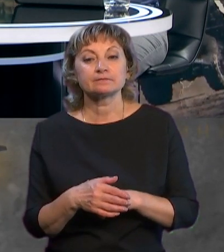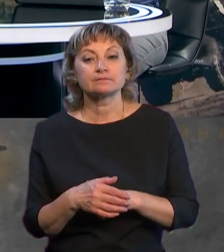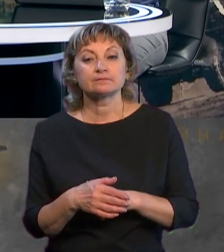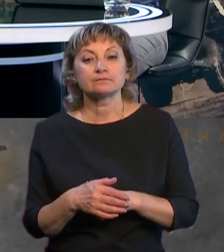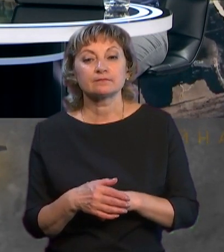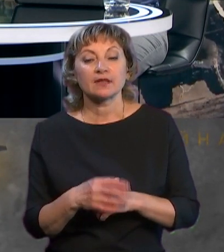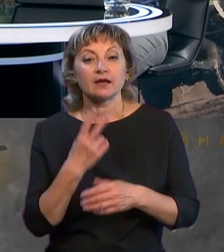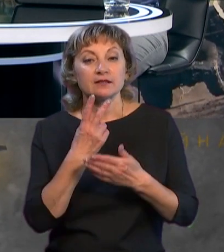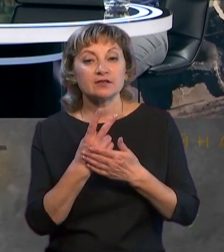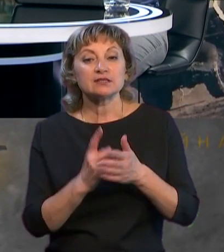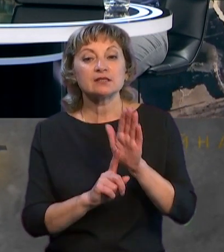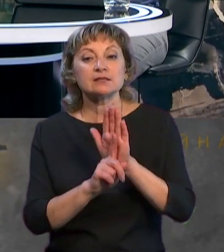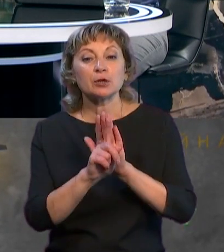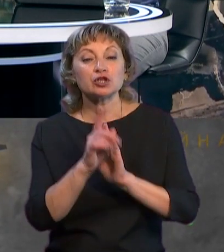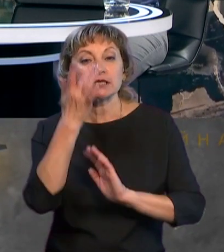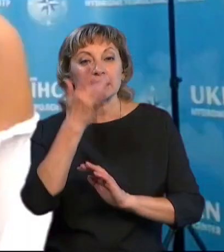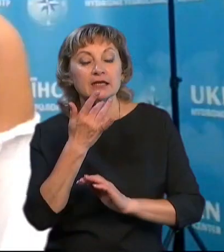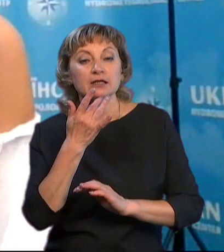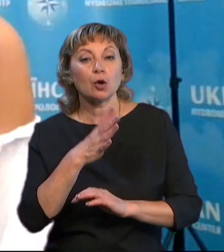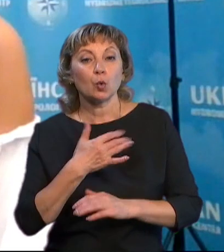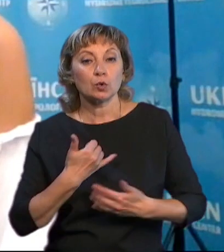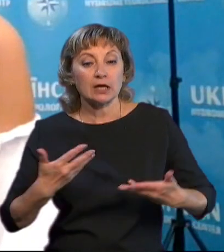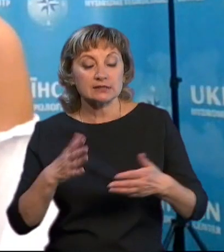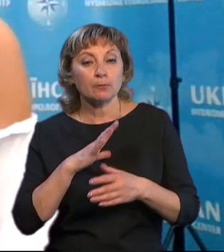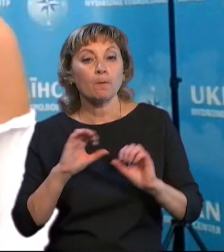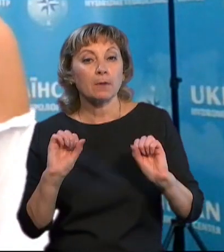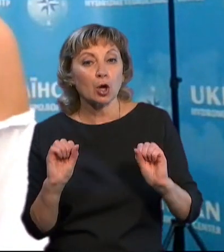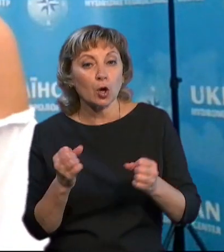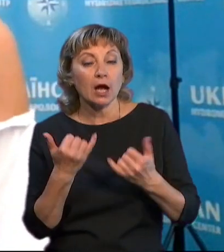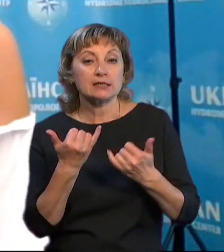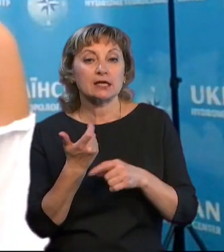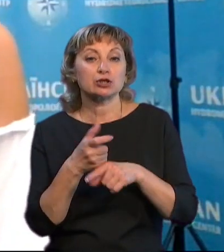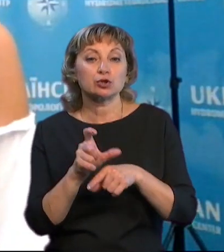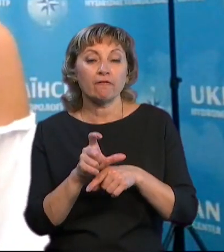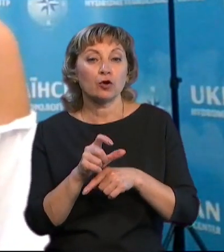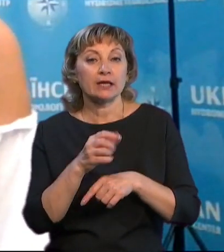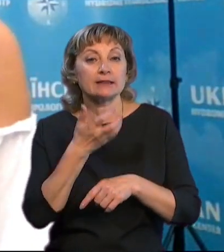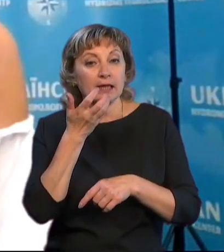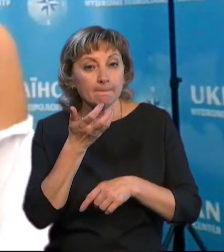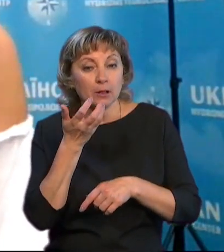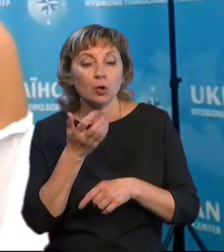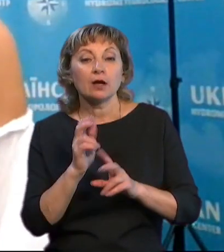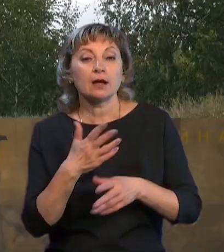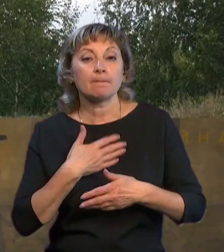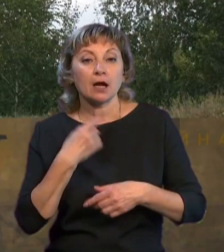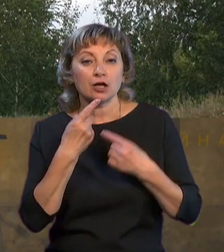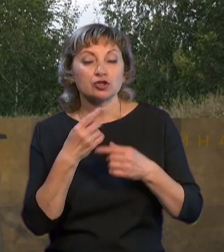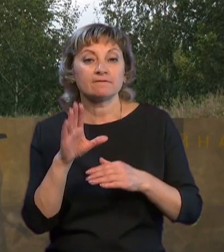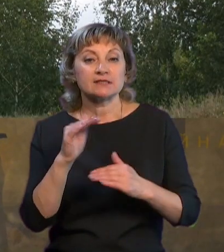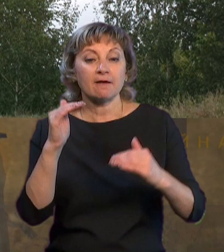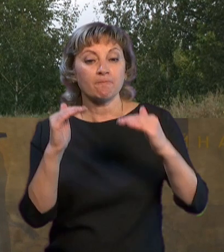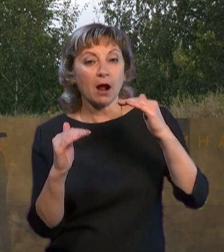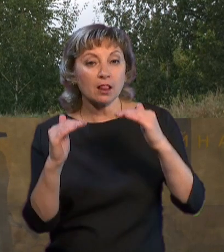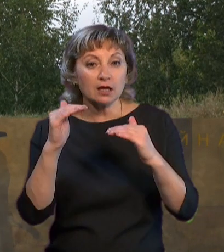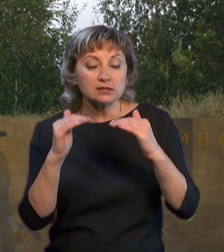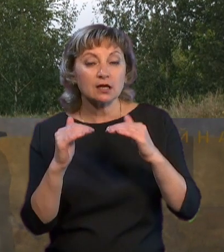Ну, дивіться, спочатку літо був у нас прохолодним, а зараз так доволі тепло, тому, як ми кажемо, все в балансі.